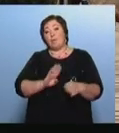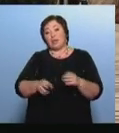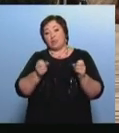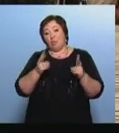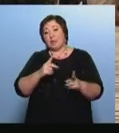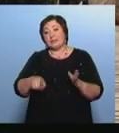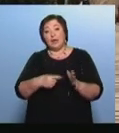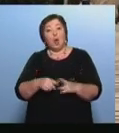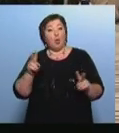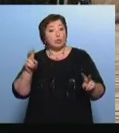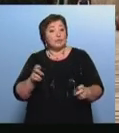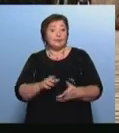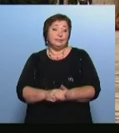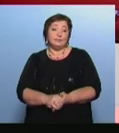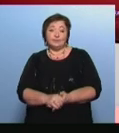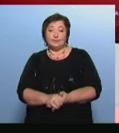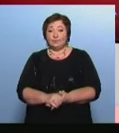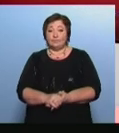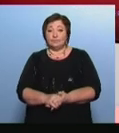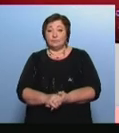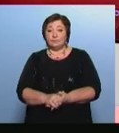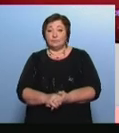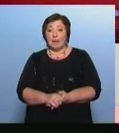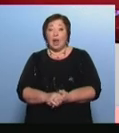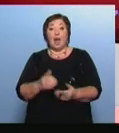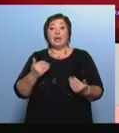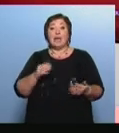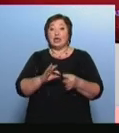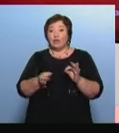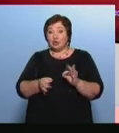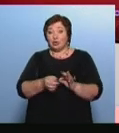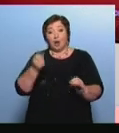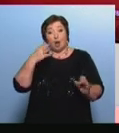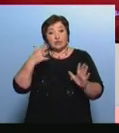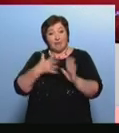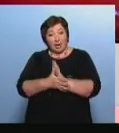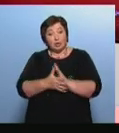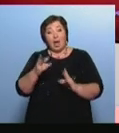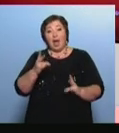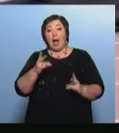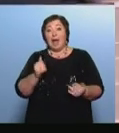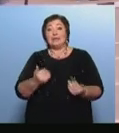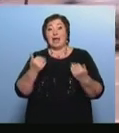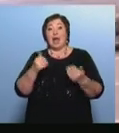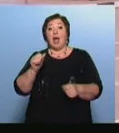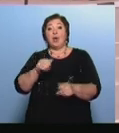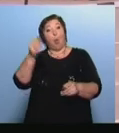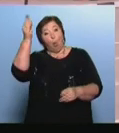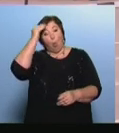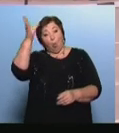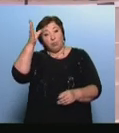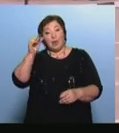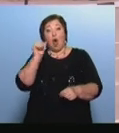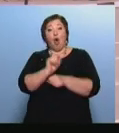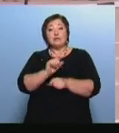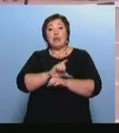Александр Шарабоков, Новости А ижевчане осваивают возможности умных остановок Ожидая транспорт, здесь